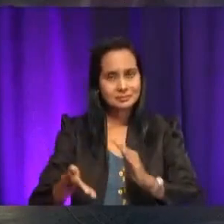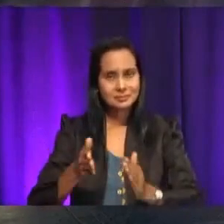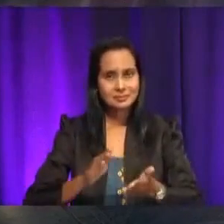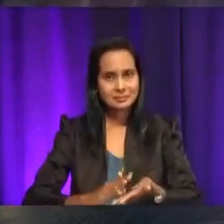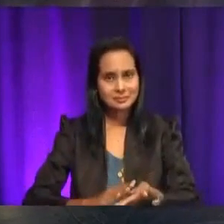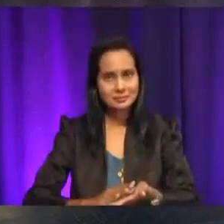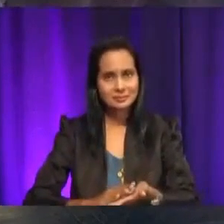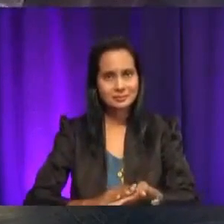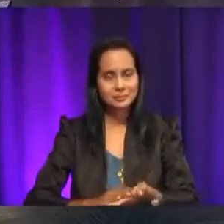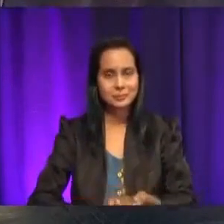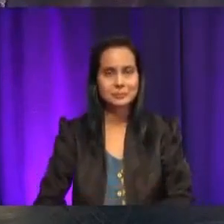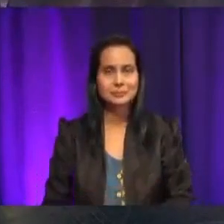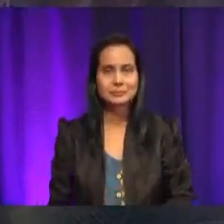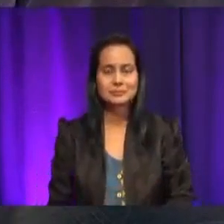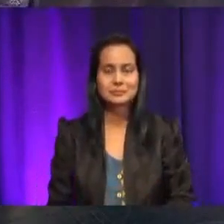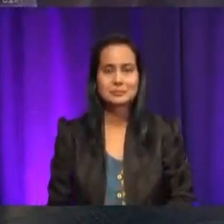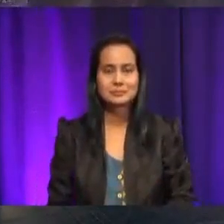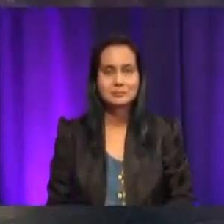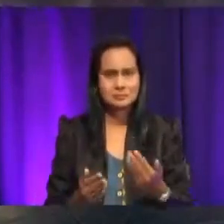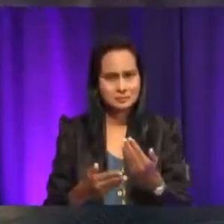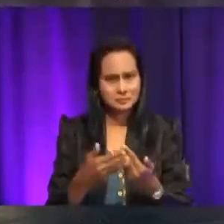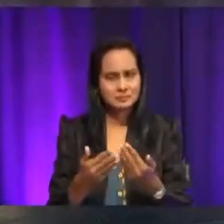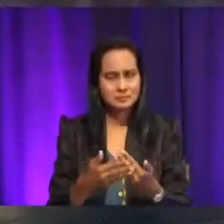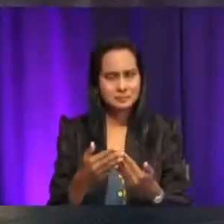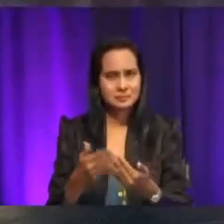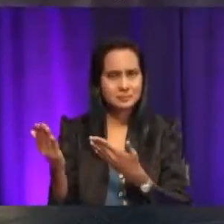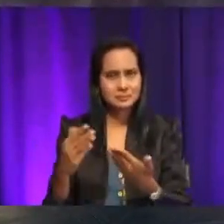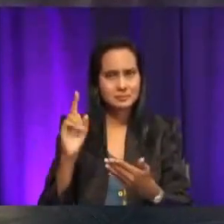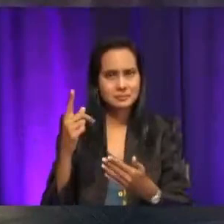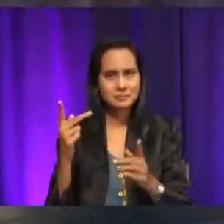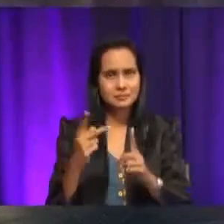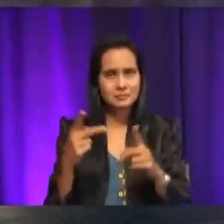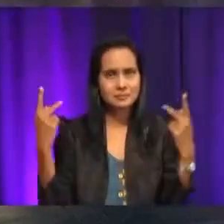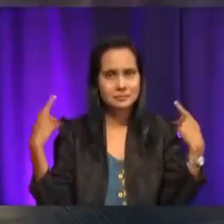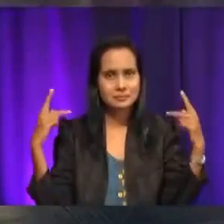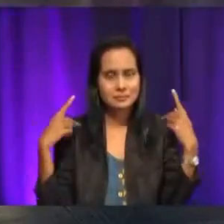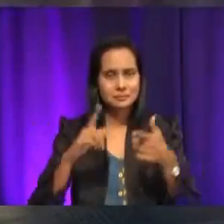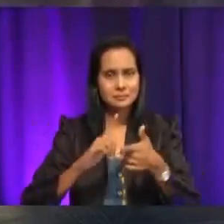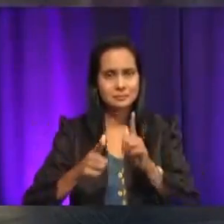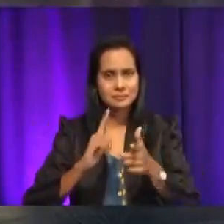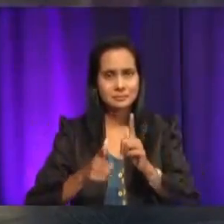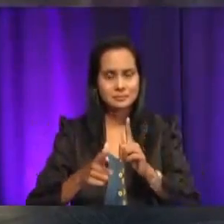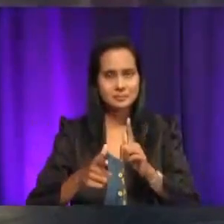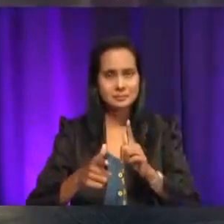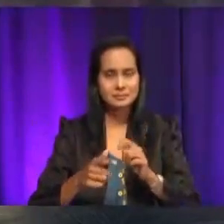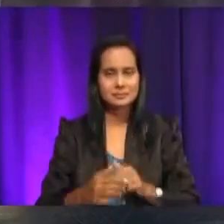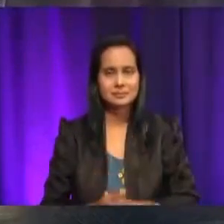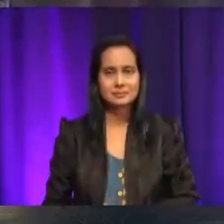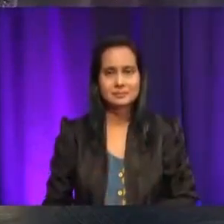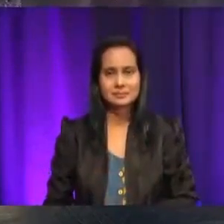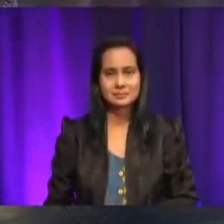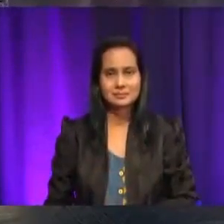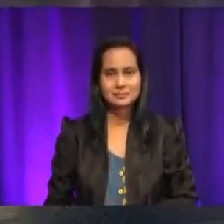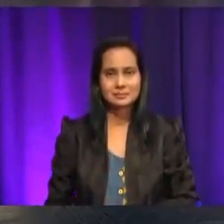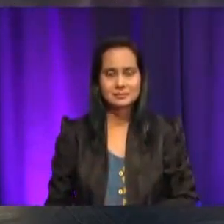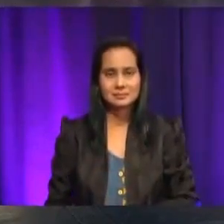senang, Ria. Bawa saja ke kedai dobi. Kan. Okey, kita sambung berpantunlah, Ria. Boleh, Cikgu. Saya